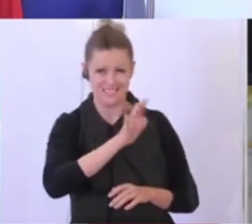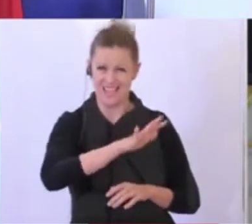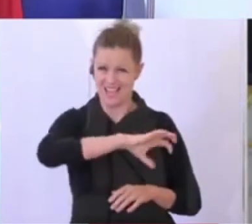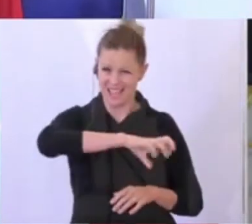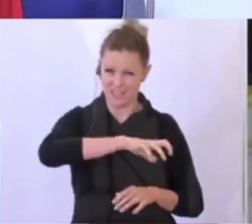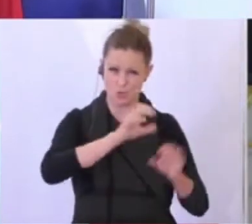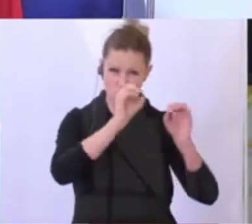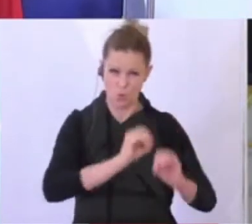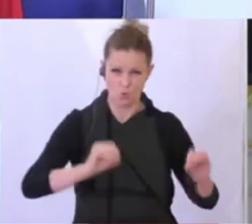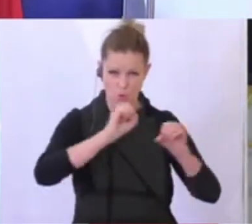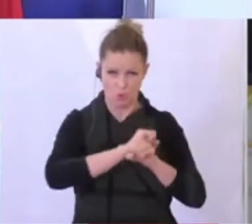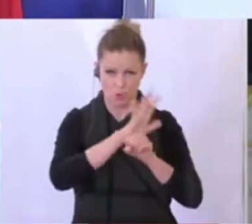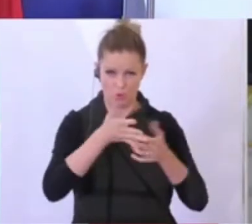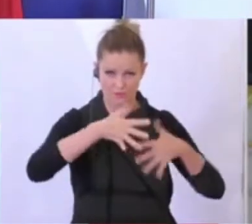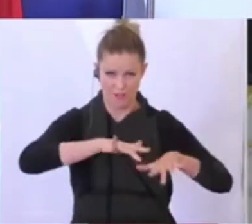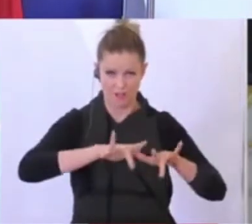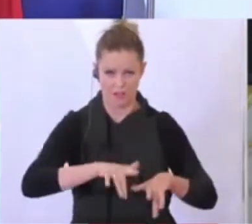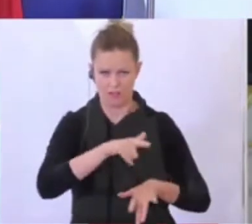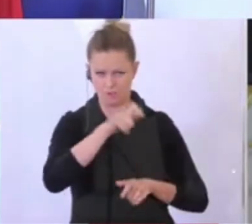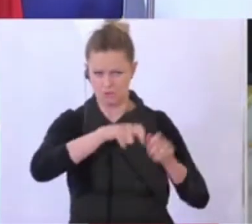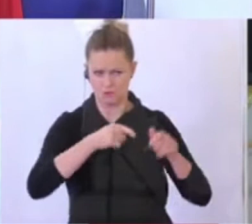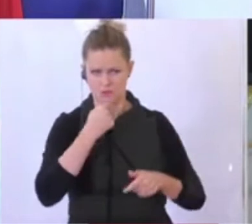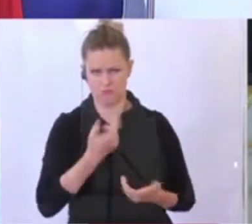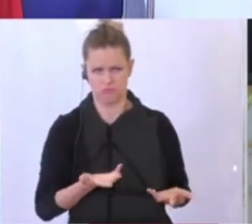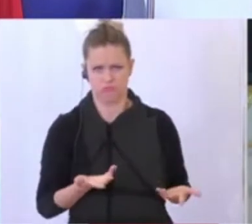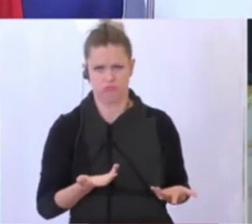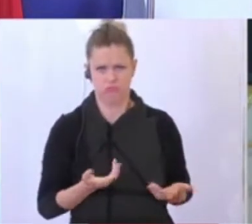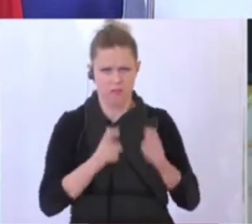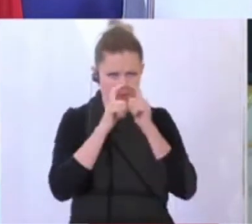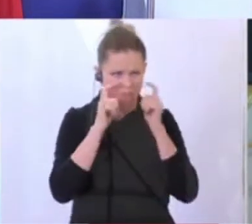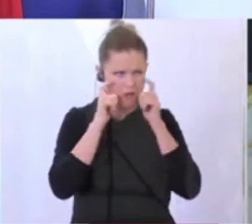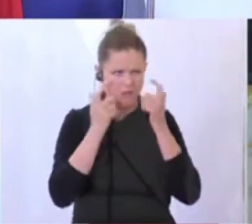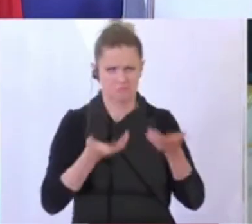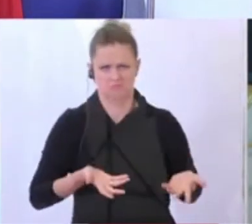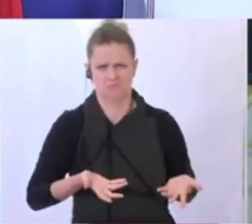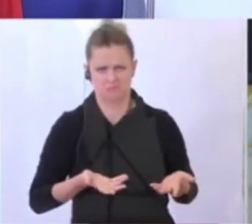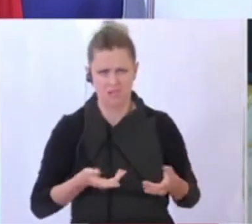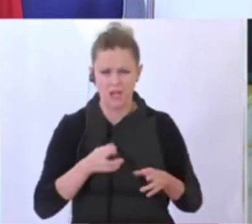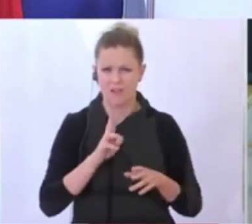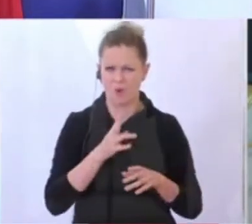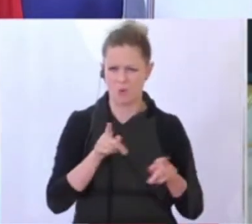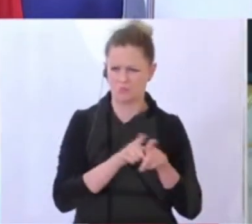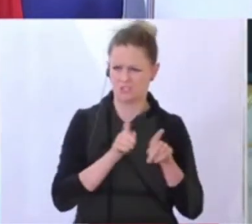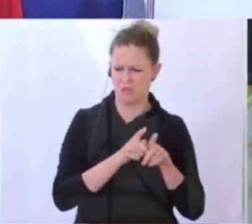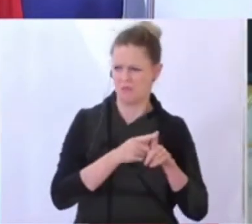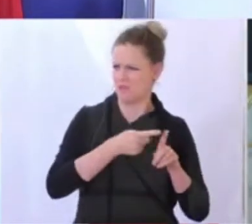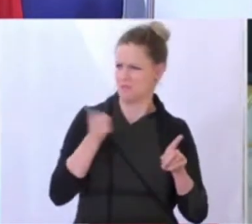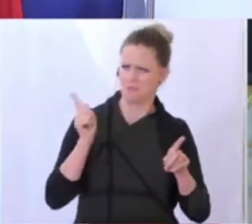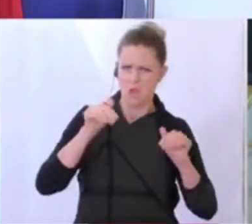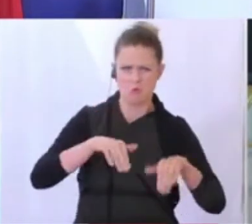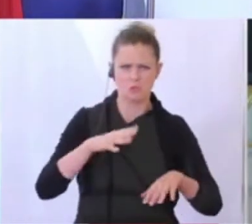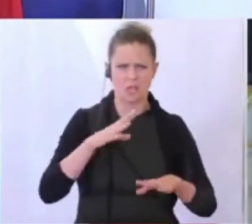überhaupt keine Corona-Fälle mehr gibt, dass die Menschen dort sagen, naja, was soll das mit den Masken oder warum gilt für uns das Gleiche wie anderswo.